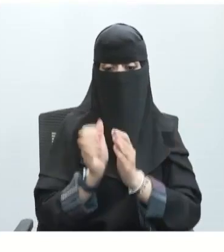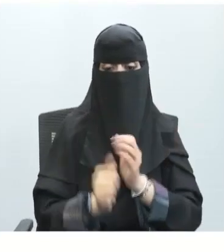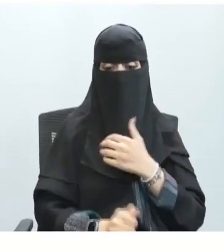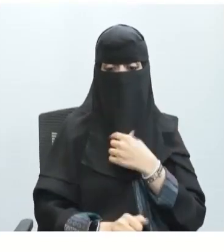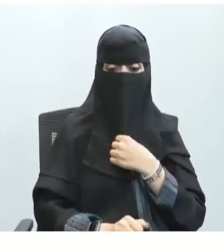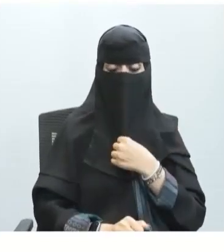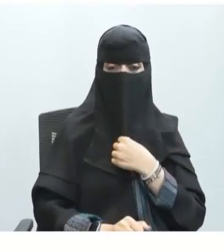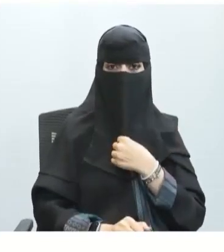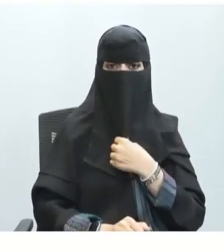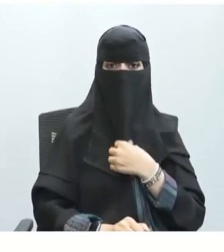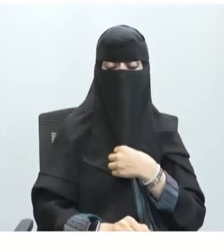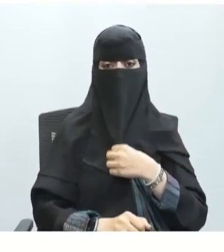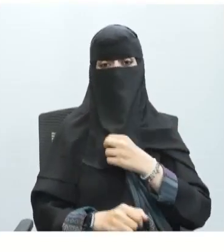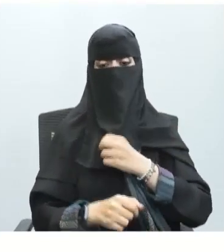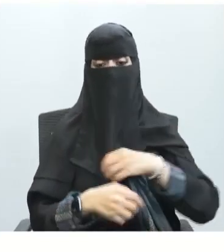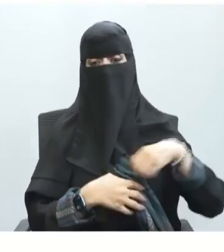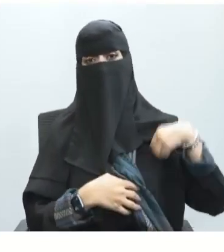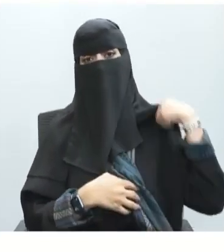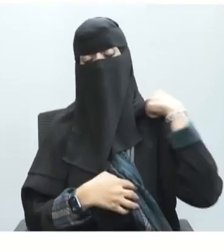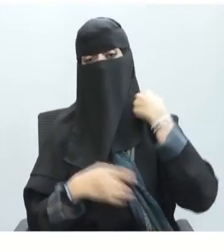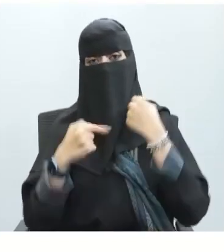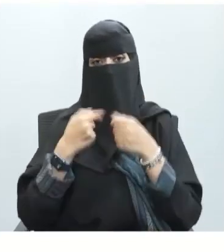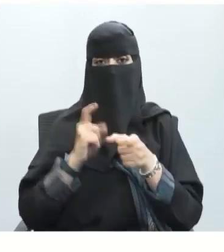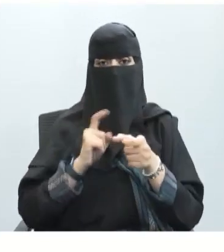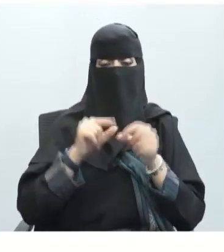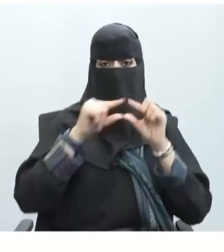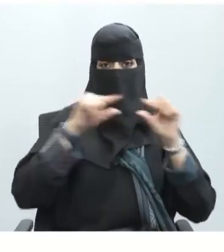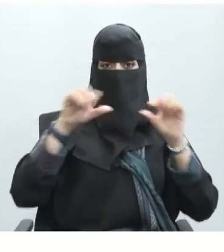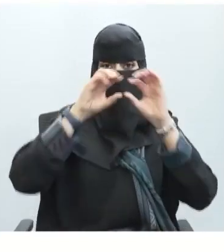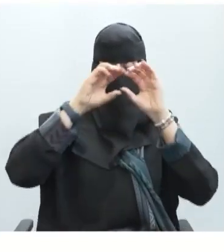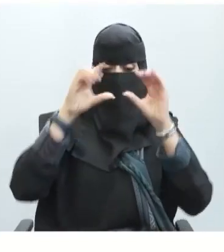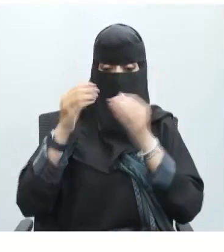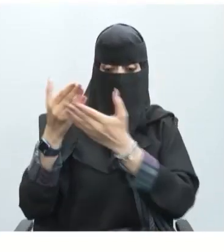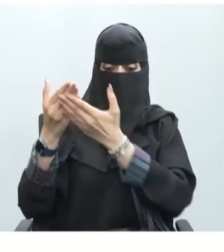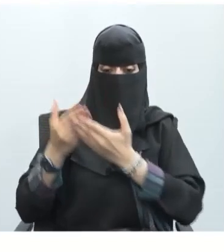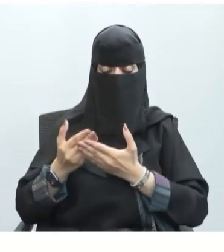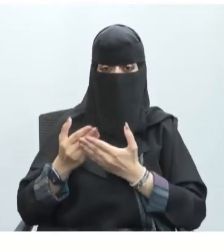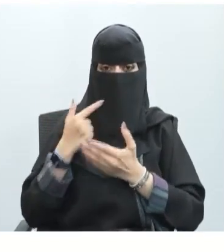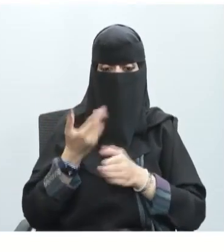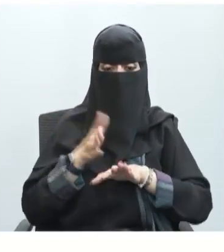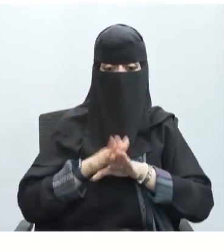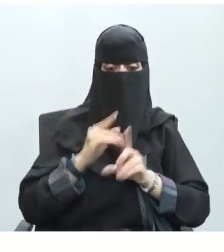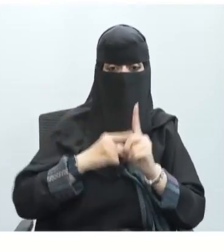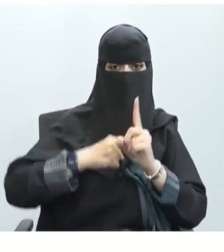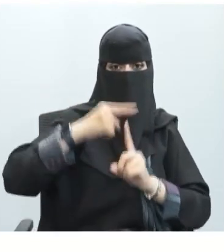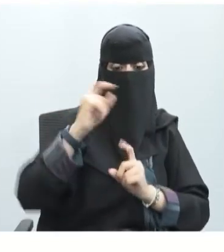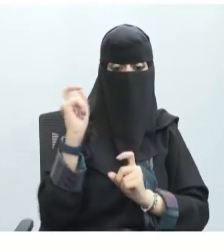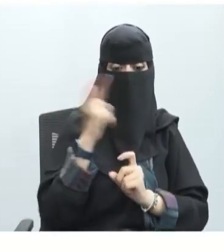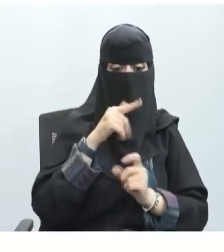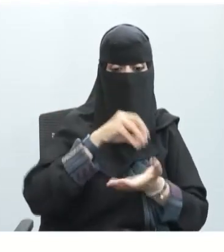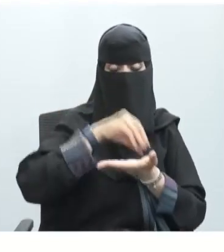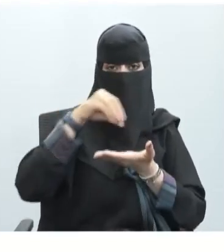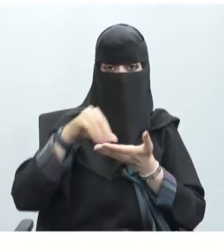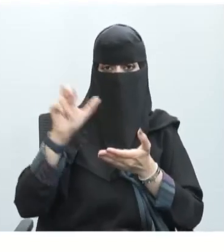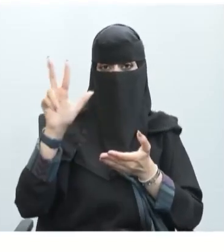مثل ما ذكرنا لكنها تستطيع أن تصل إلى الغشال بلازمي عند العقد وهذه العملية تسمح لجهد الفعل